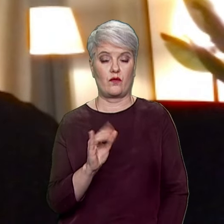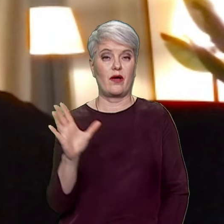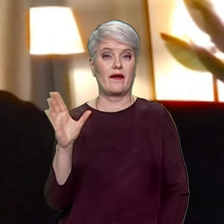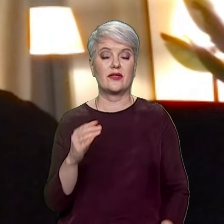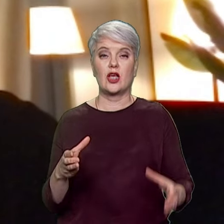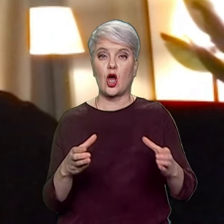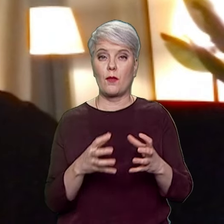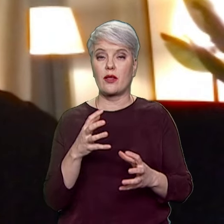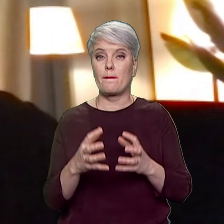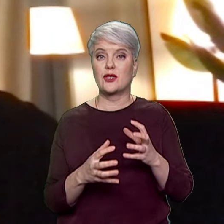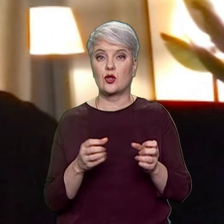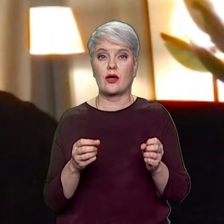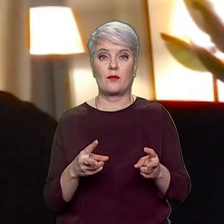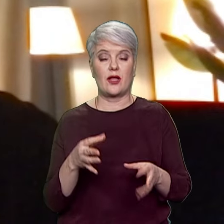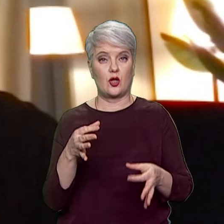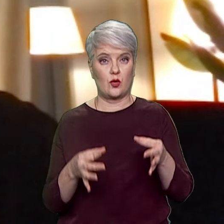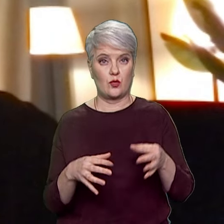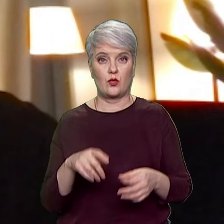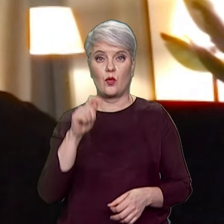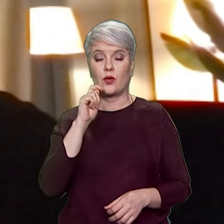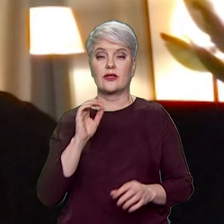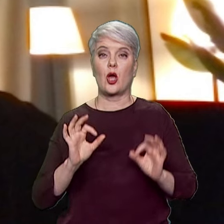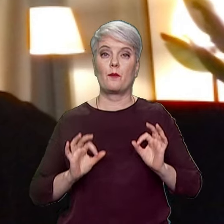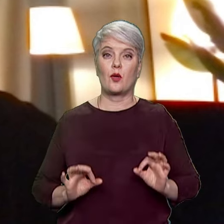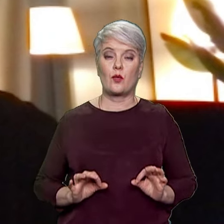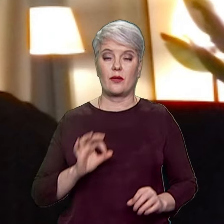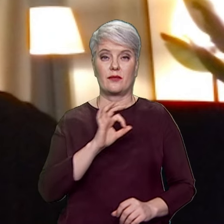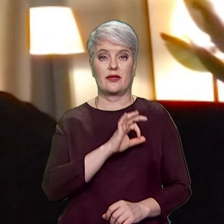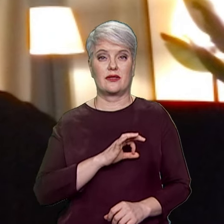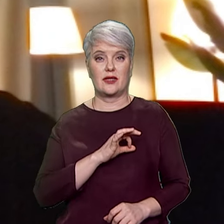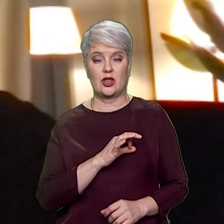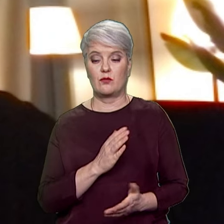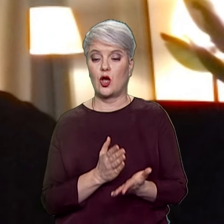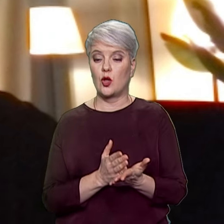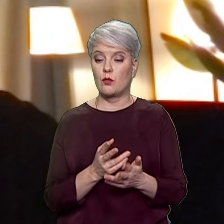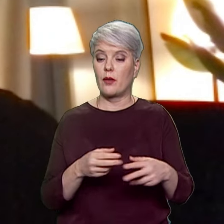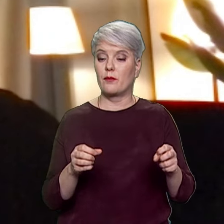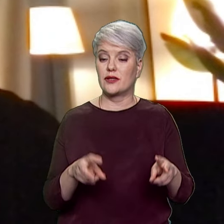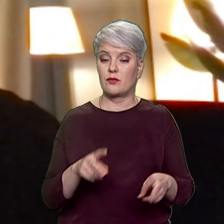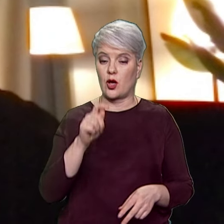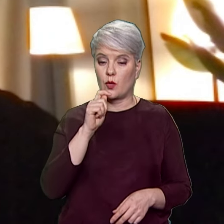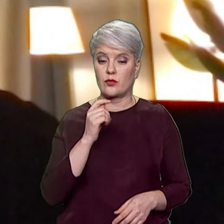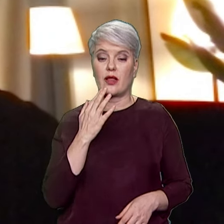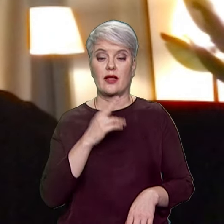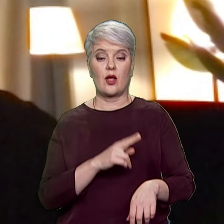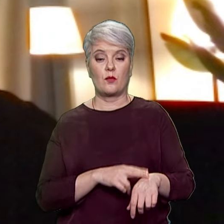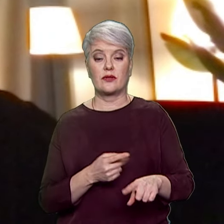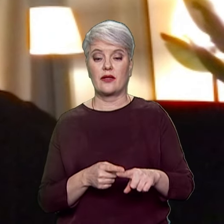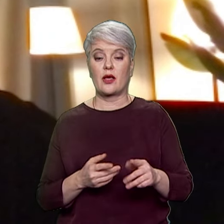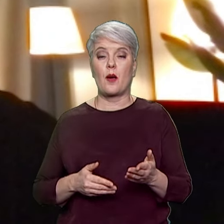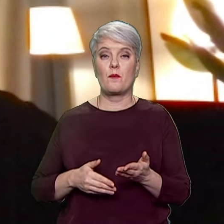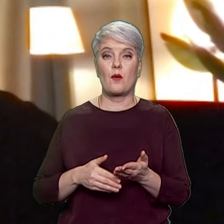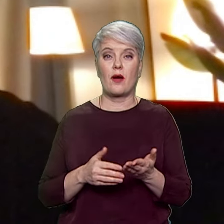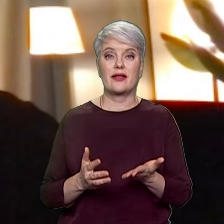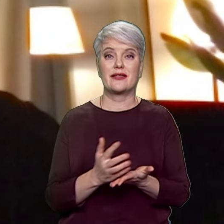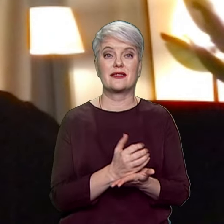суду, українським прокурорам та слідчим Служби безпеки України та Національної поліції, які допомагали у зборі доказів та всім нашим